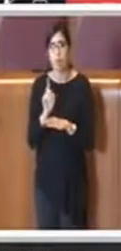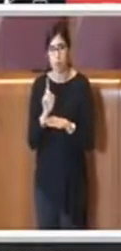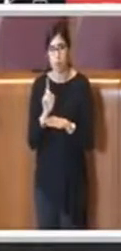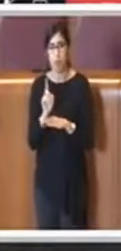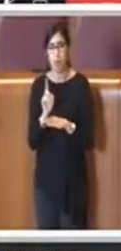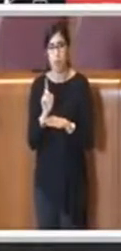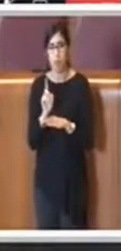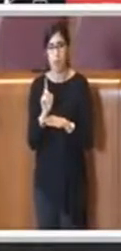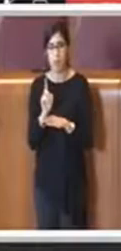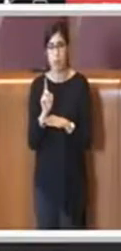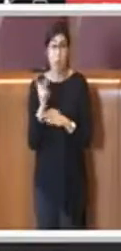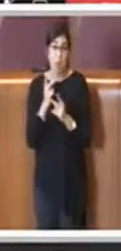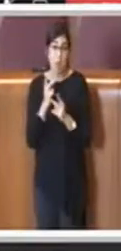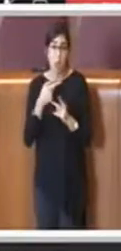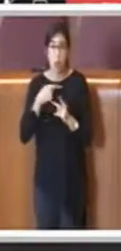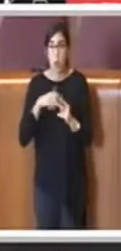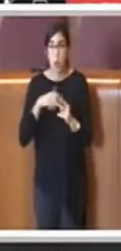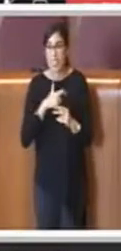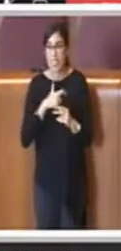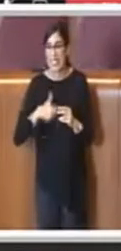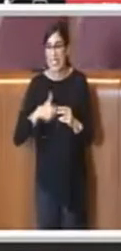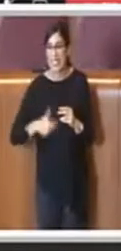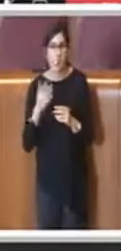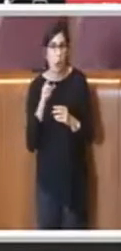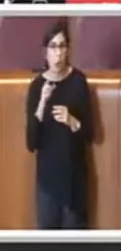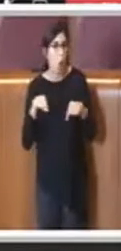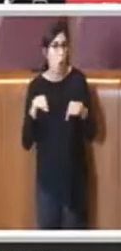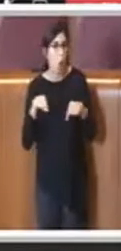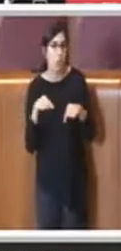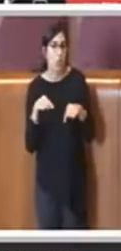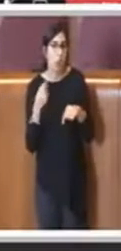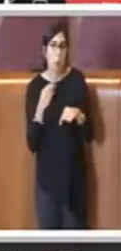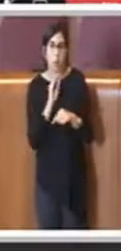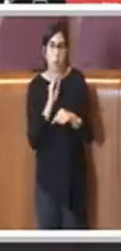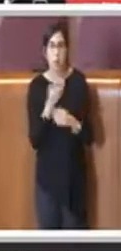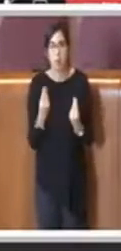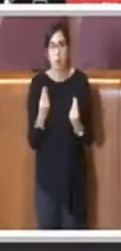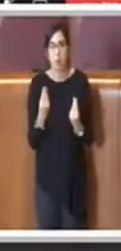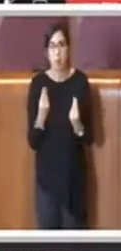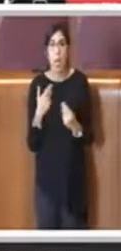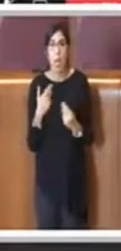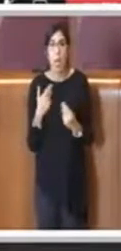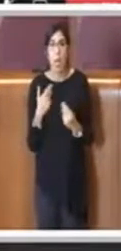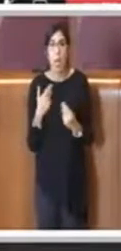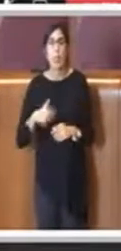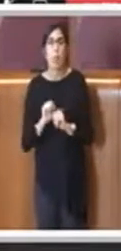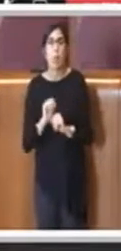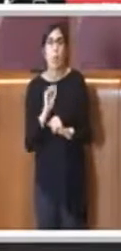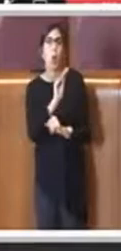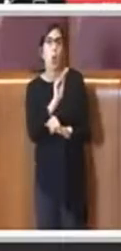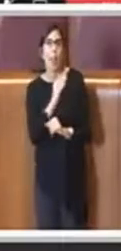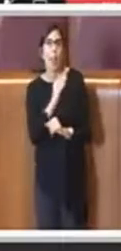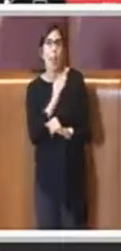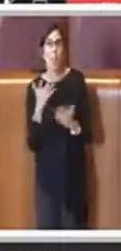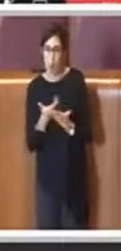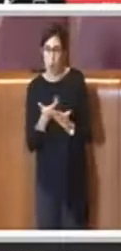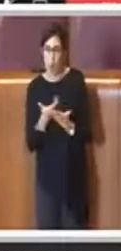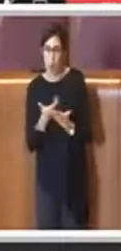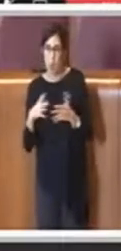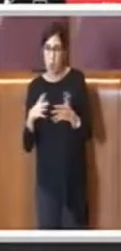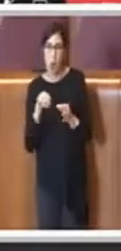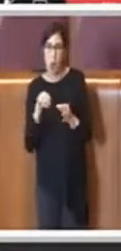dalla competenza del sindaco. La sindaca può anche chiedere le cose che questa mozione